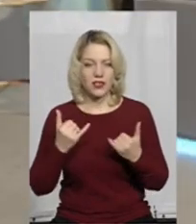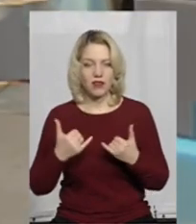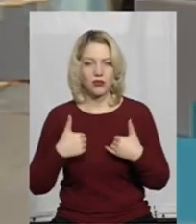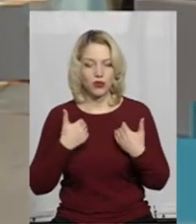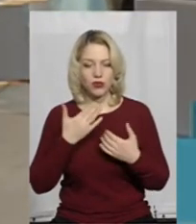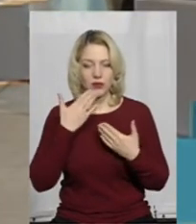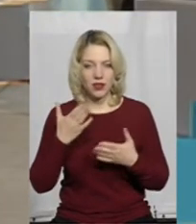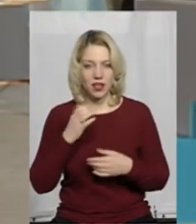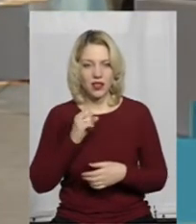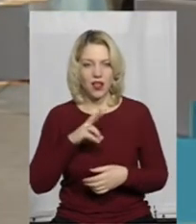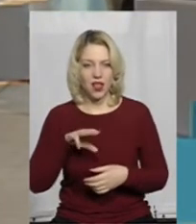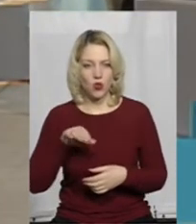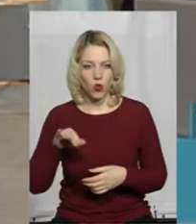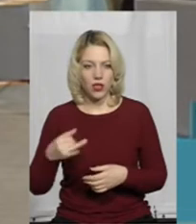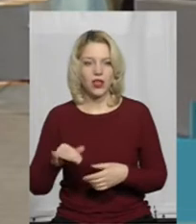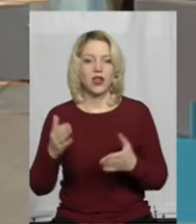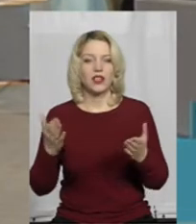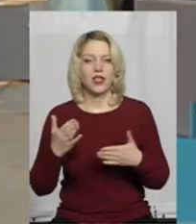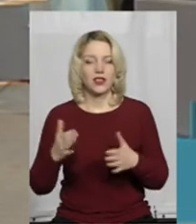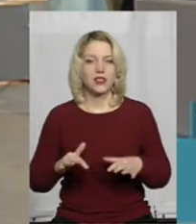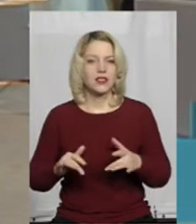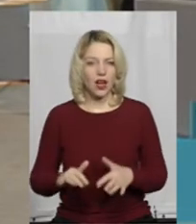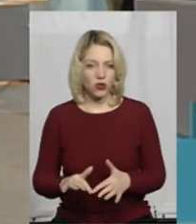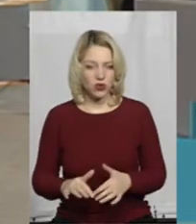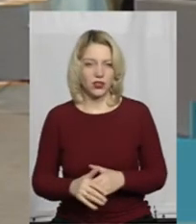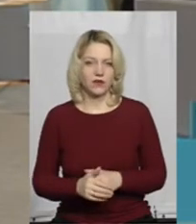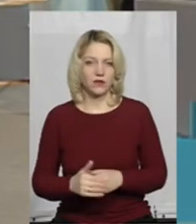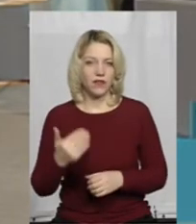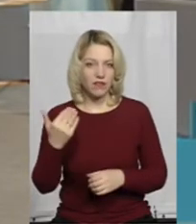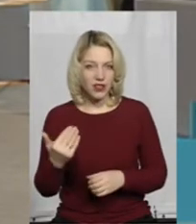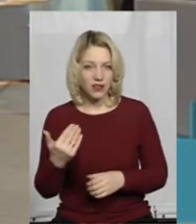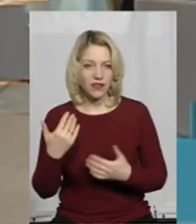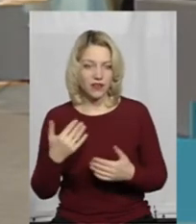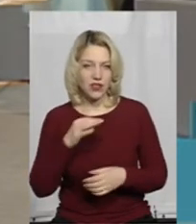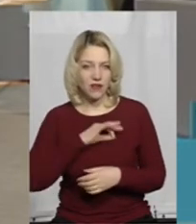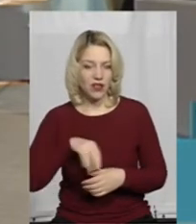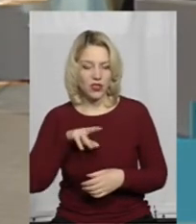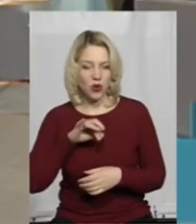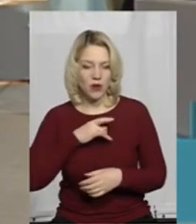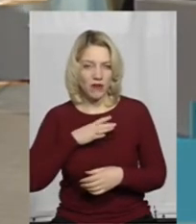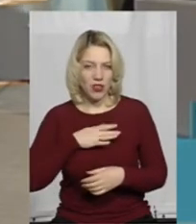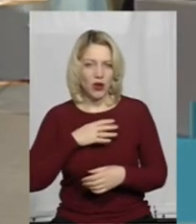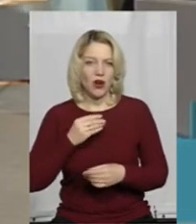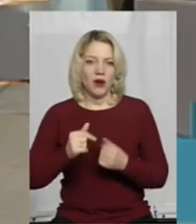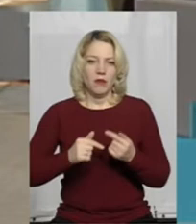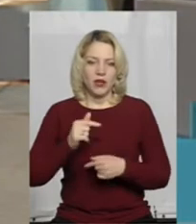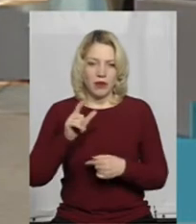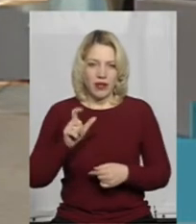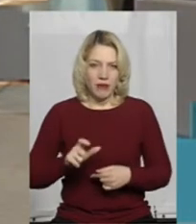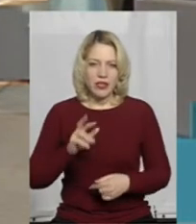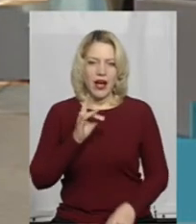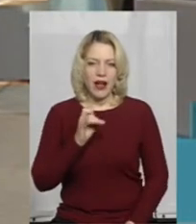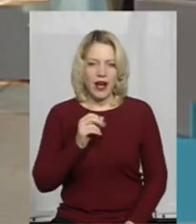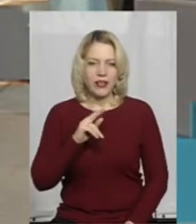пане Анатолію, запитати у вас. Які заходи ви вживали до приватного підприємця Рачковського?